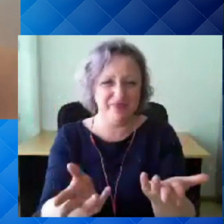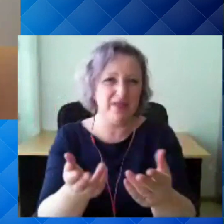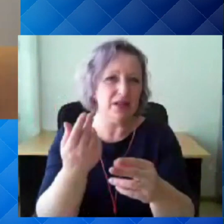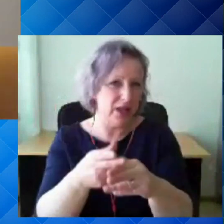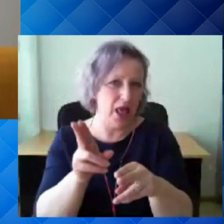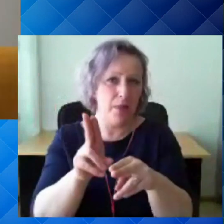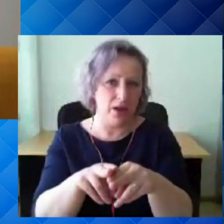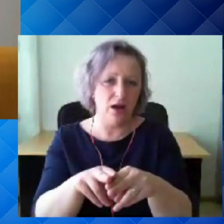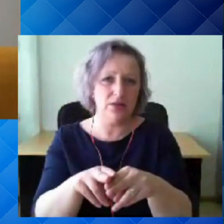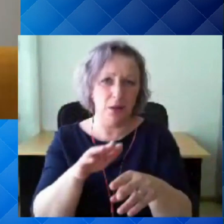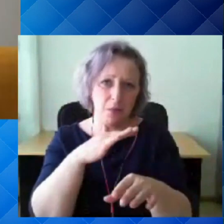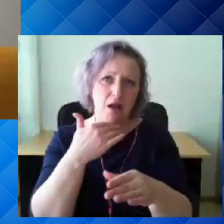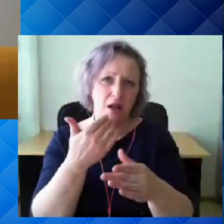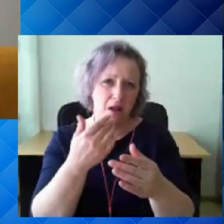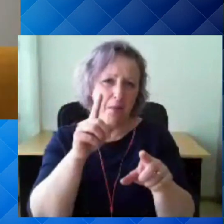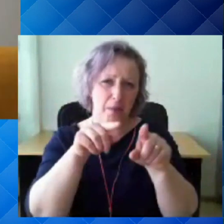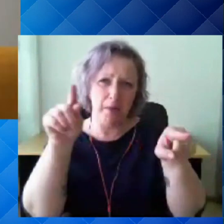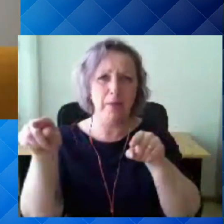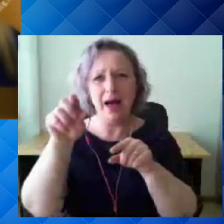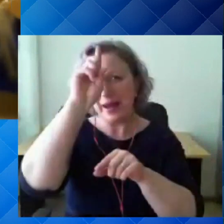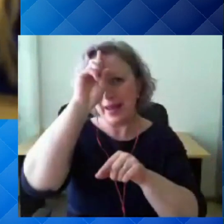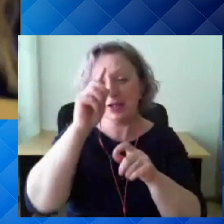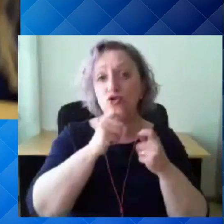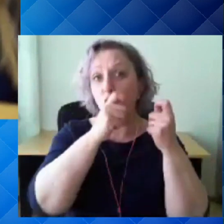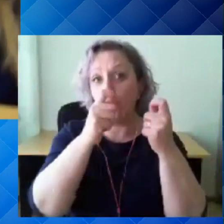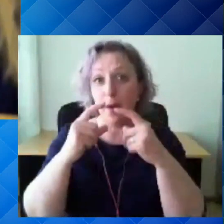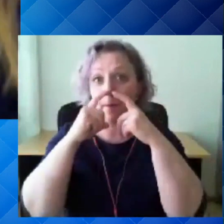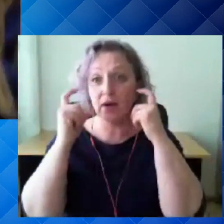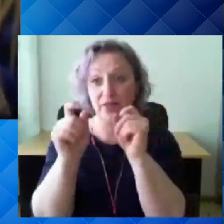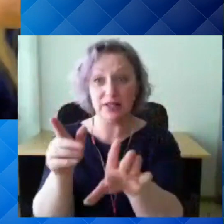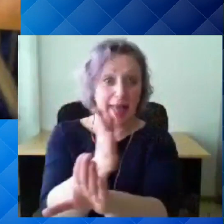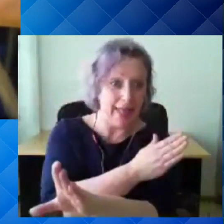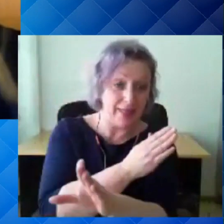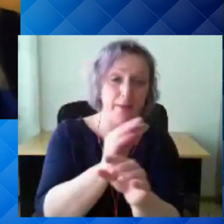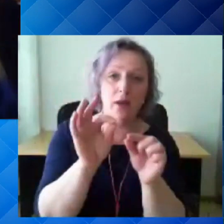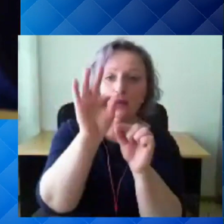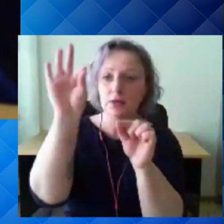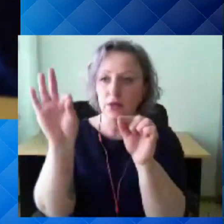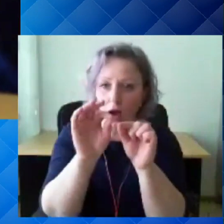päris mitnes riigis on soovitatud enne maski äraviskamist sangade emaldada.